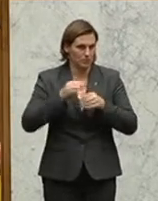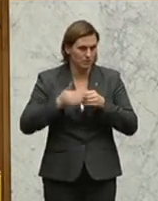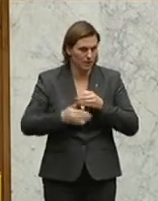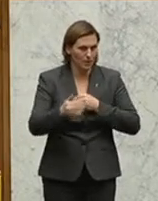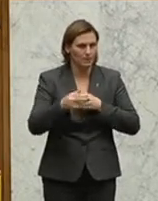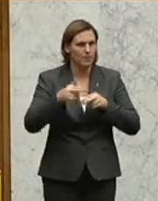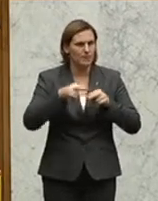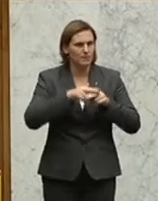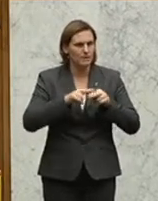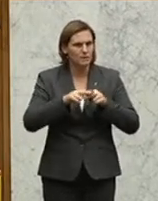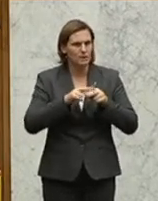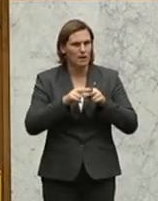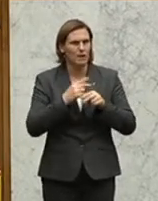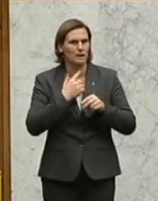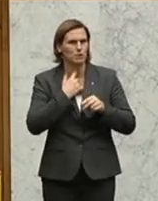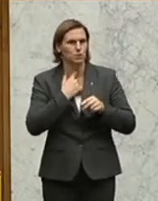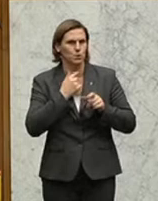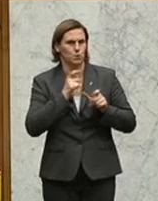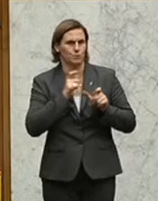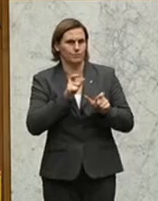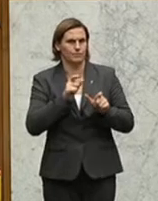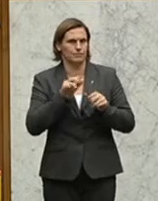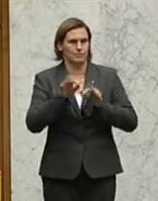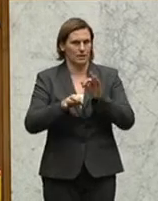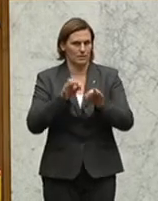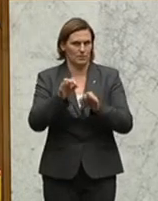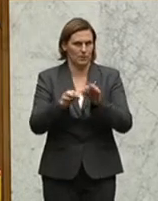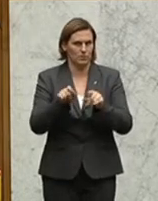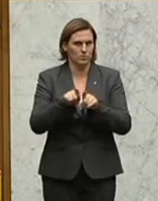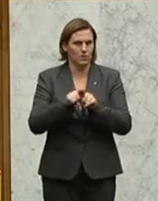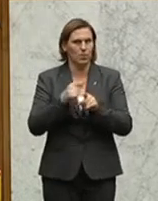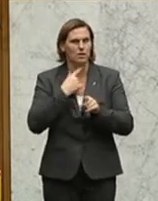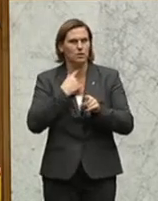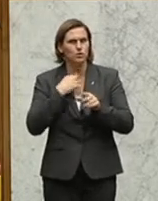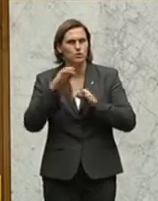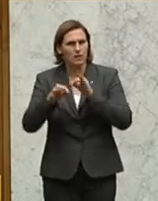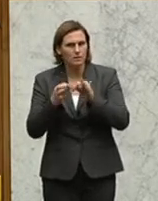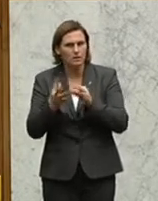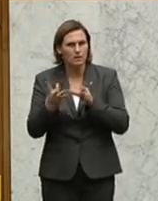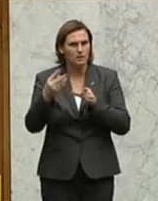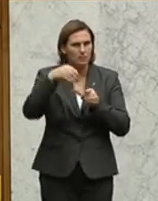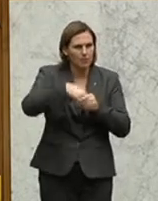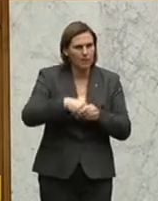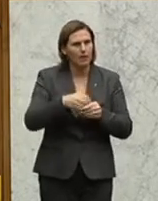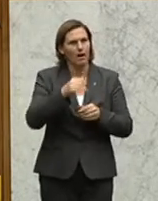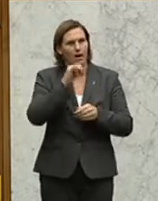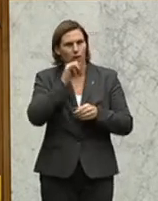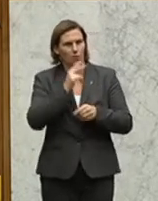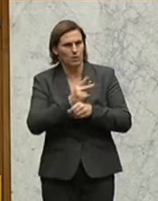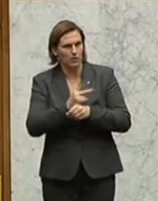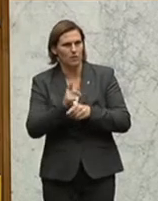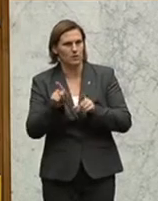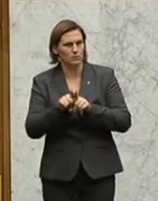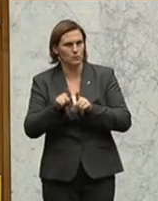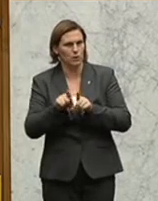Suchtpräventionsstrategie und Suchtstrategie unter Einbeziehung der Alkoholkrankheit